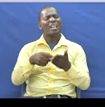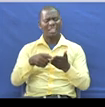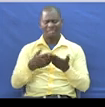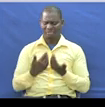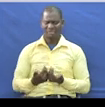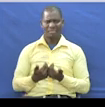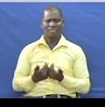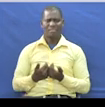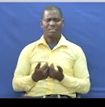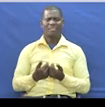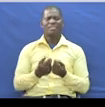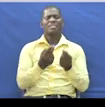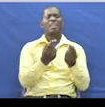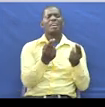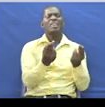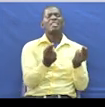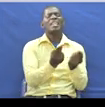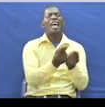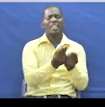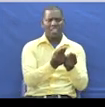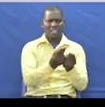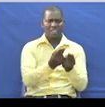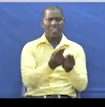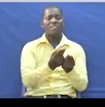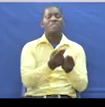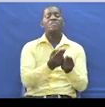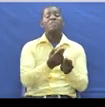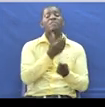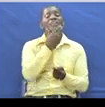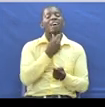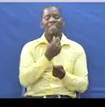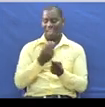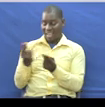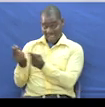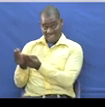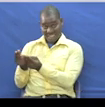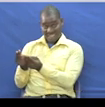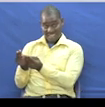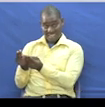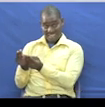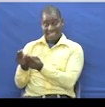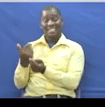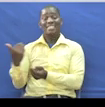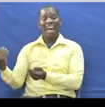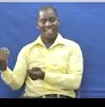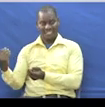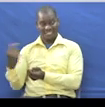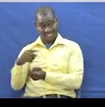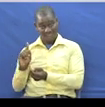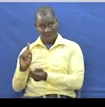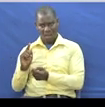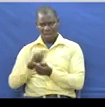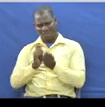Father Like Son Au Like Mother Like Daughter Ambapo Kama Tunge Kuenda Kwenye Ile Tafsiri Anenokuanenu